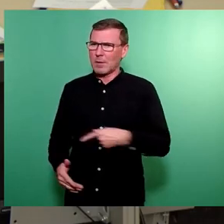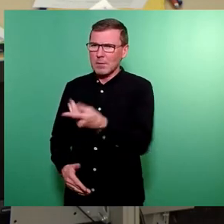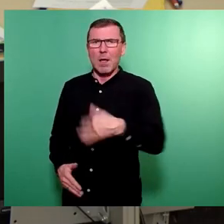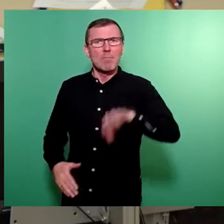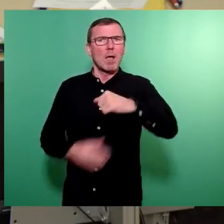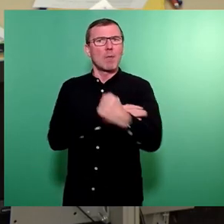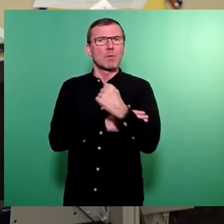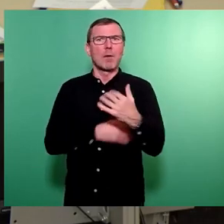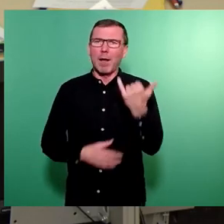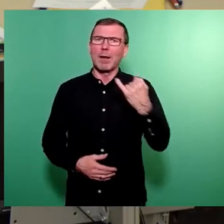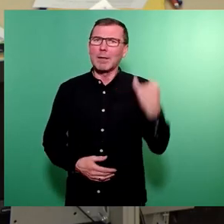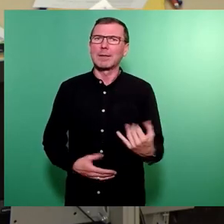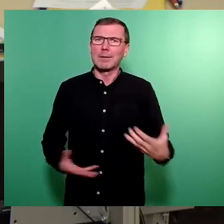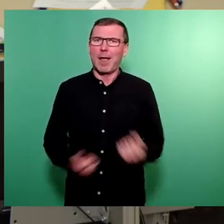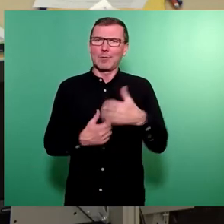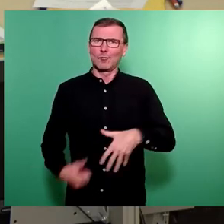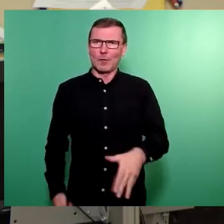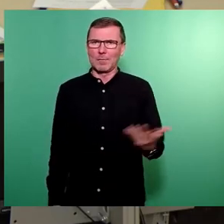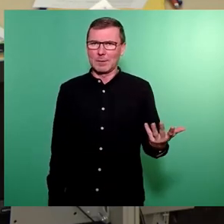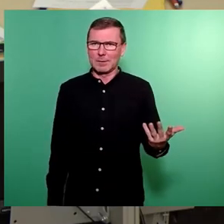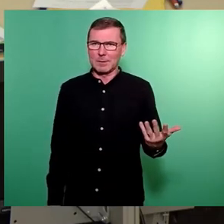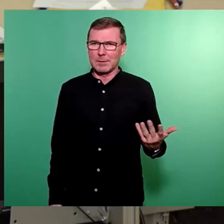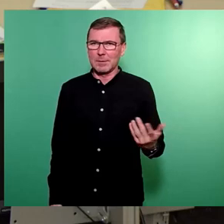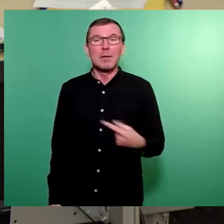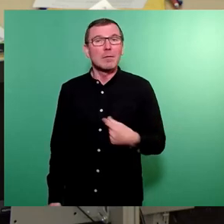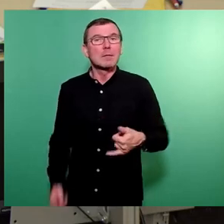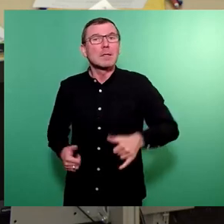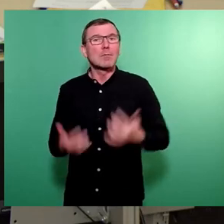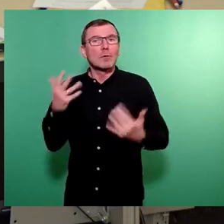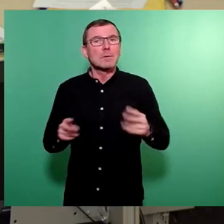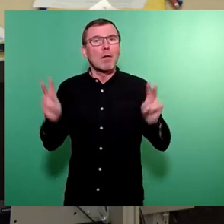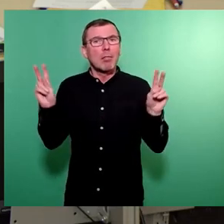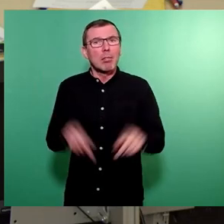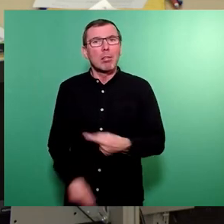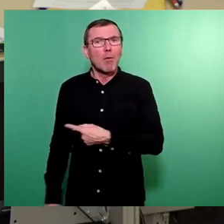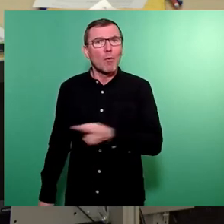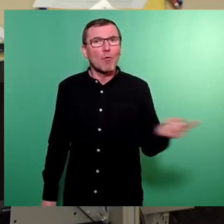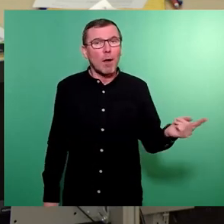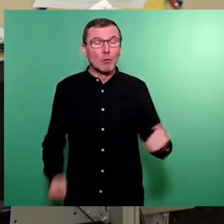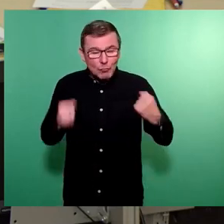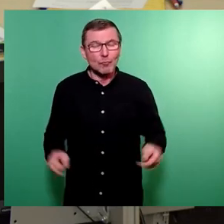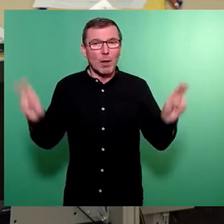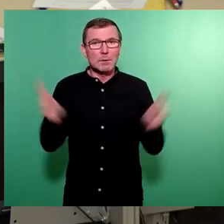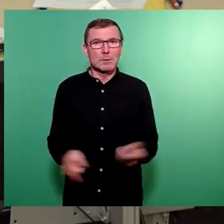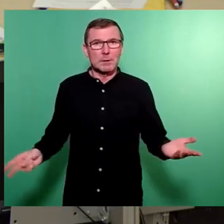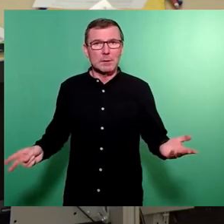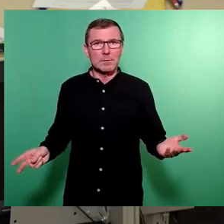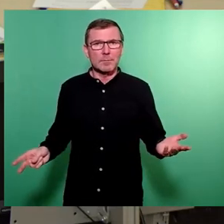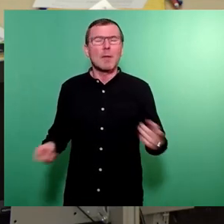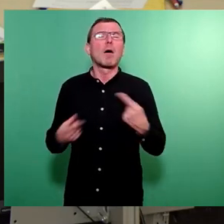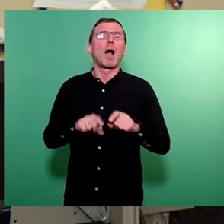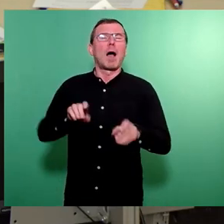ein Kind zu bekommen. Wir haben ja sinkende Geburtenraten überall. Drastisch sinkende Ursachen ist natürlich ein anderes Thema.